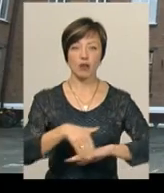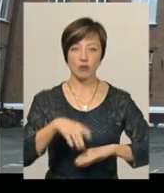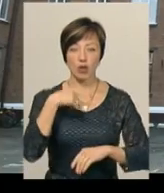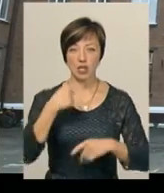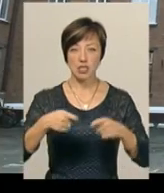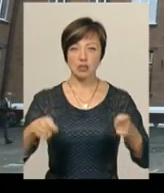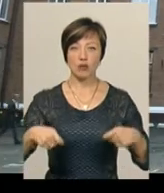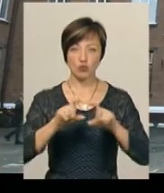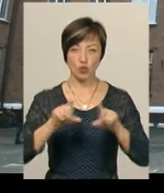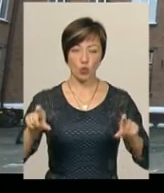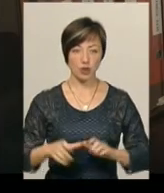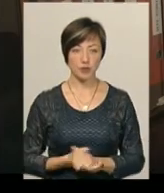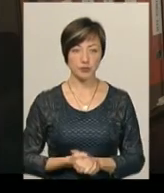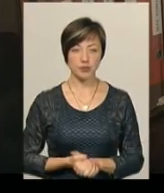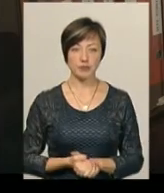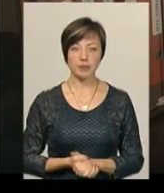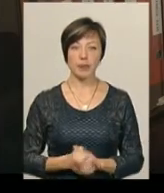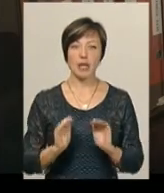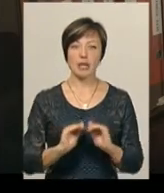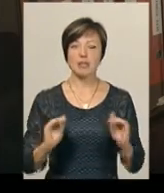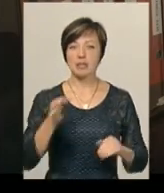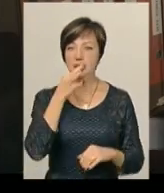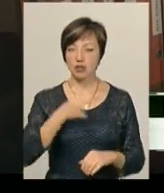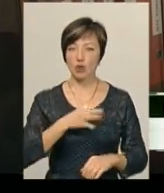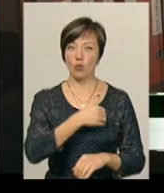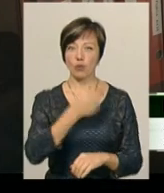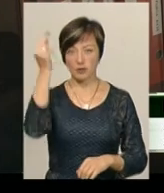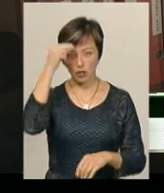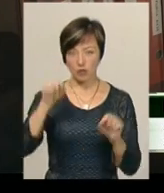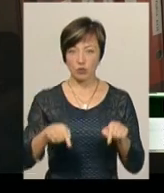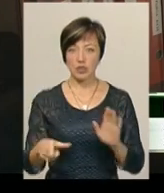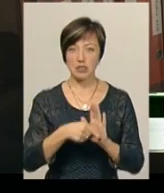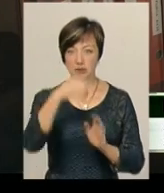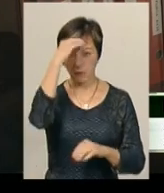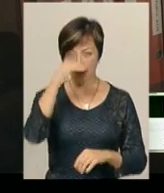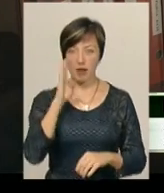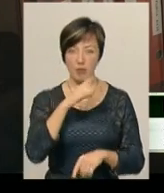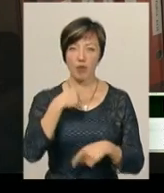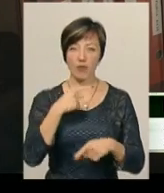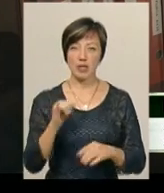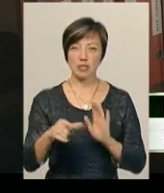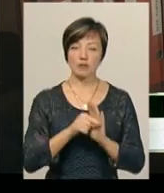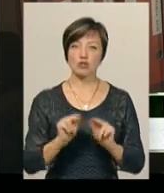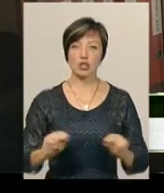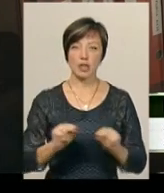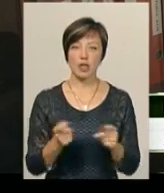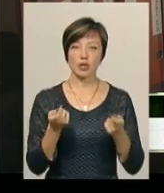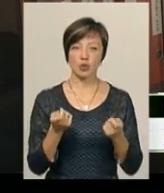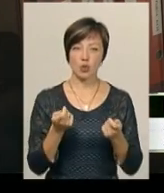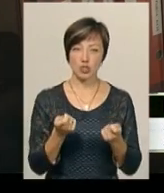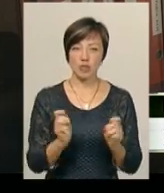каже завод школи Майя Дашкевич. Діти сказали, що ми хочемо тут навчатися, і з батьками говорили, і з вчителями, трошки